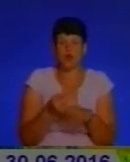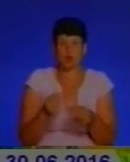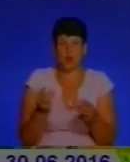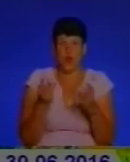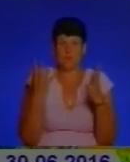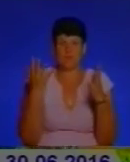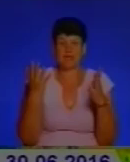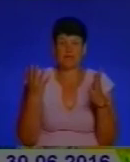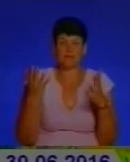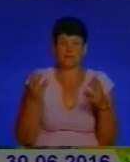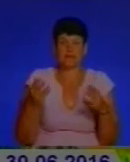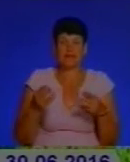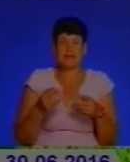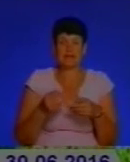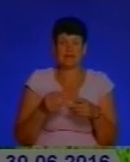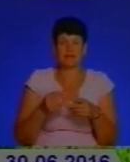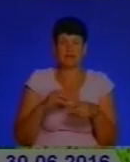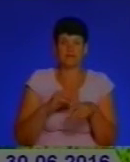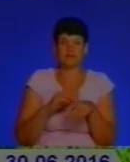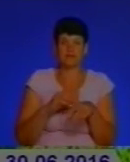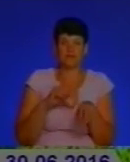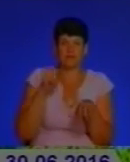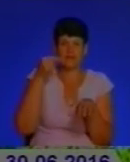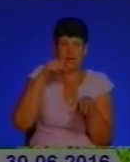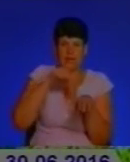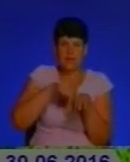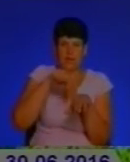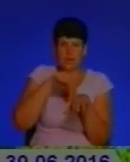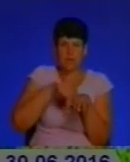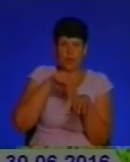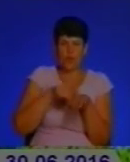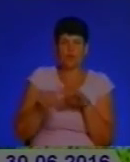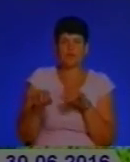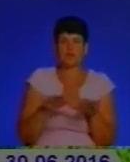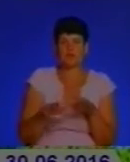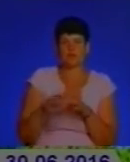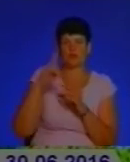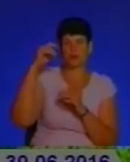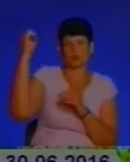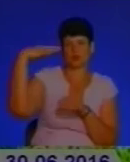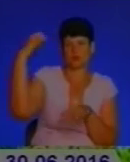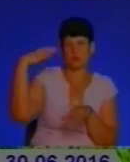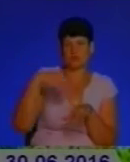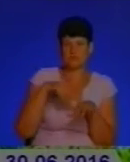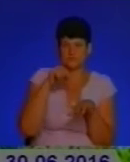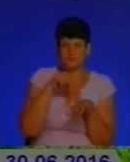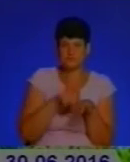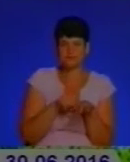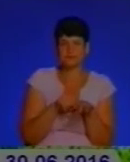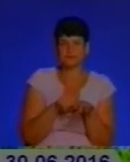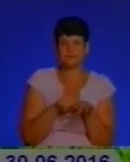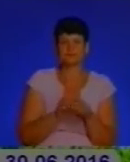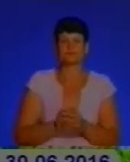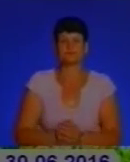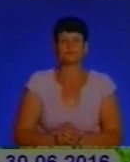дефекти опіки стають глибшими при дії ультрафіолетового промінення, тобто під впливом